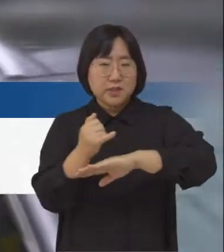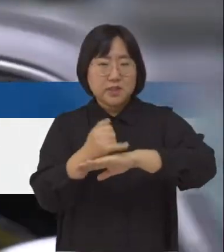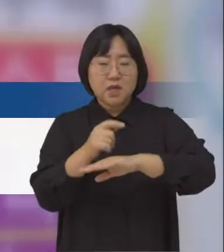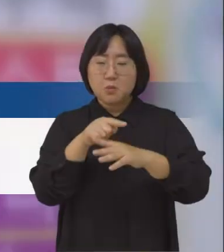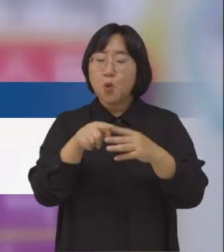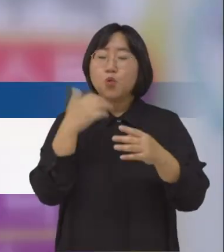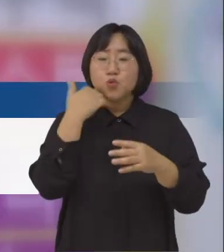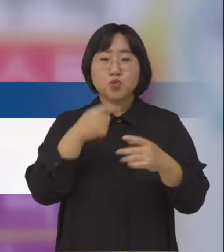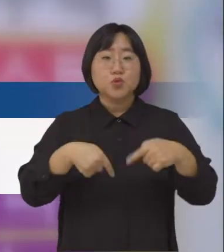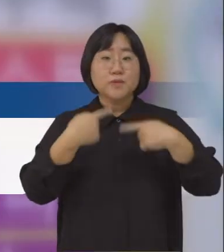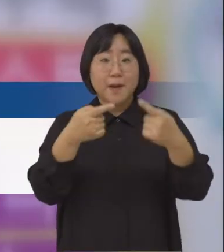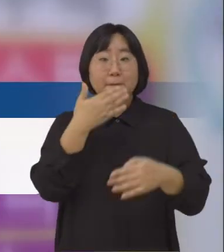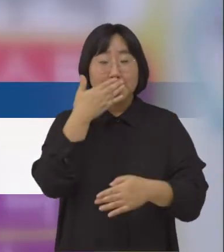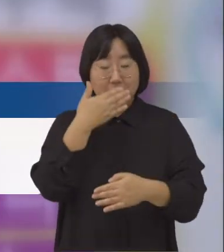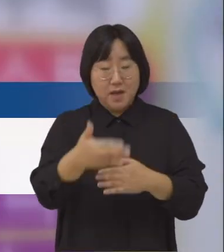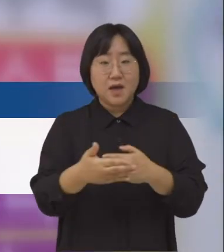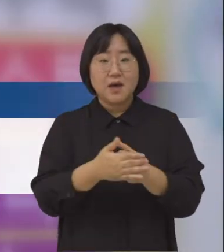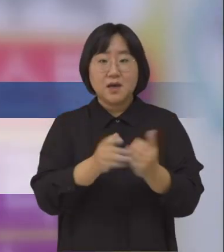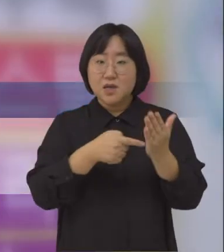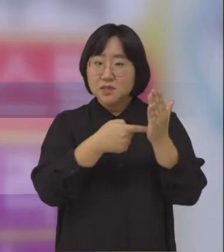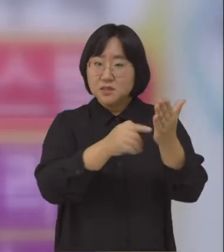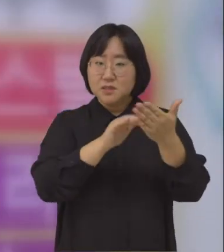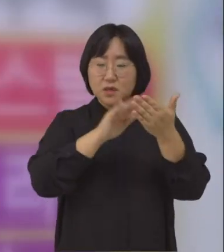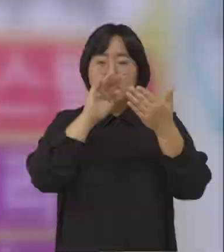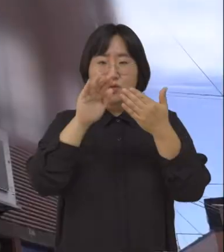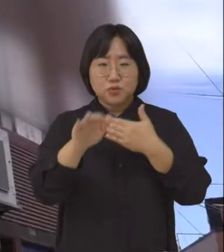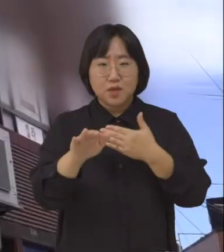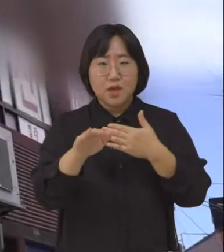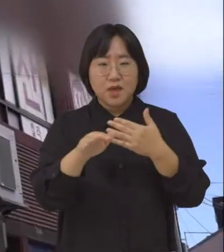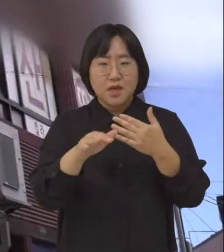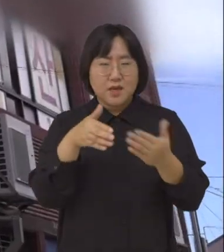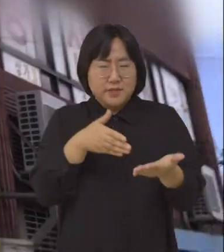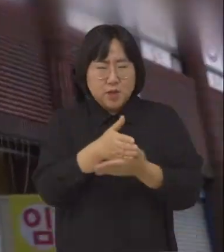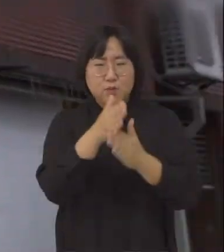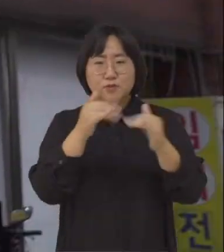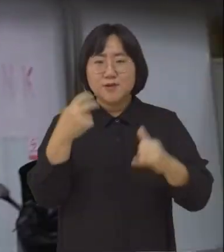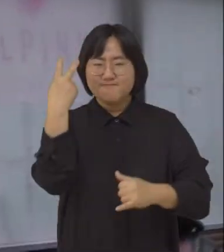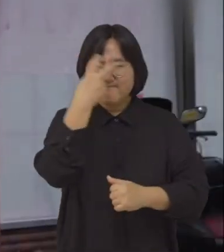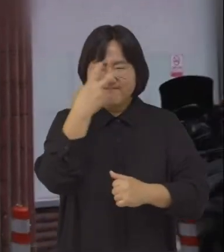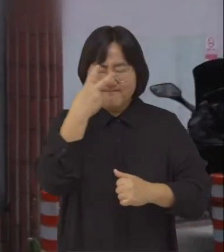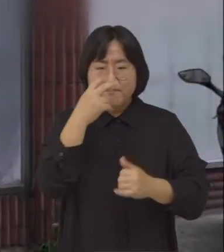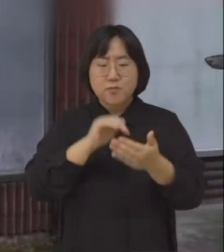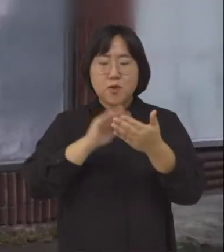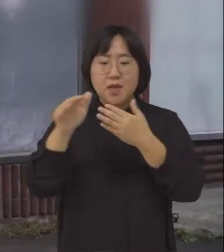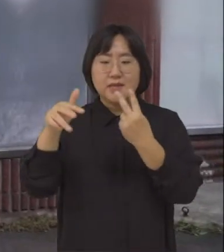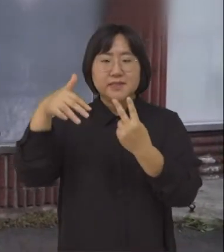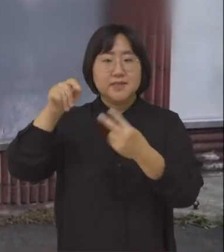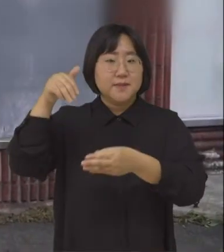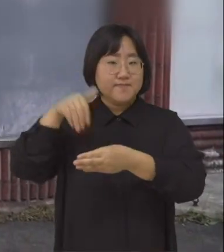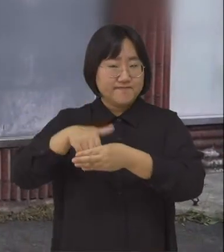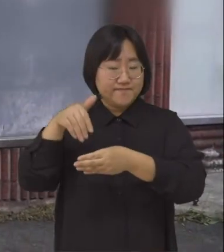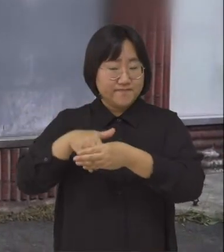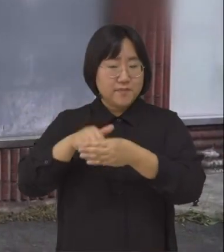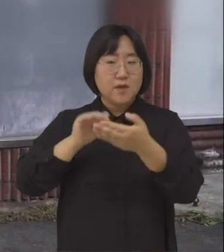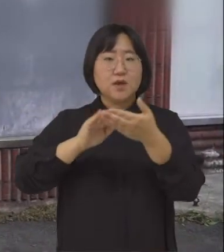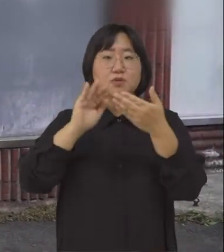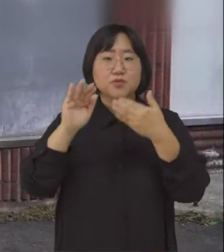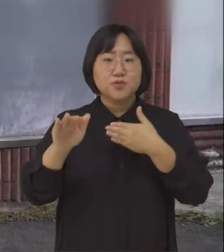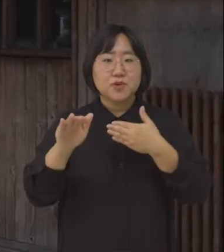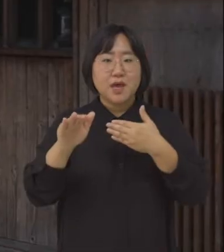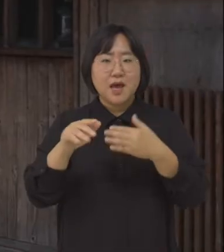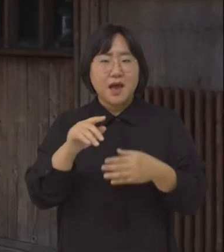누구나 참여 가능하며 출품된 간판에 대해서는 전문가 심사와 2차 온라인 시민 투표를 거쳐